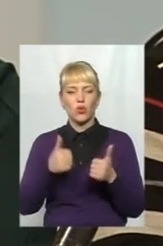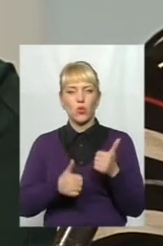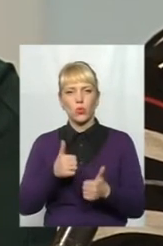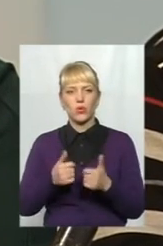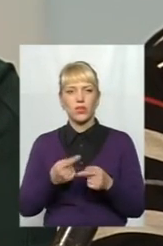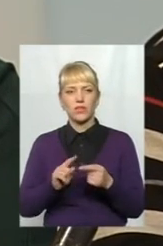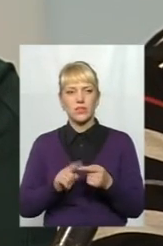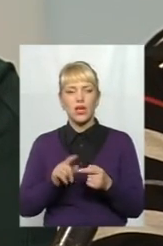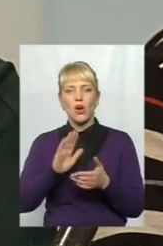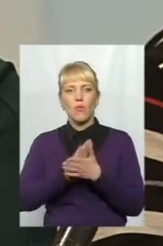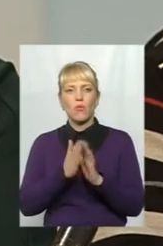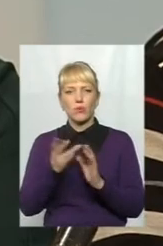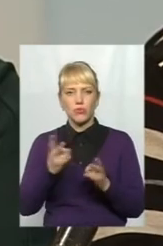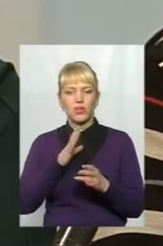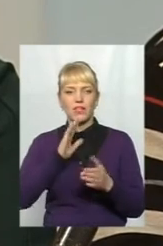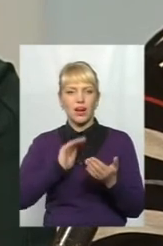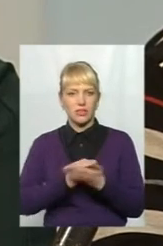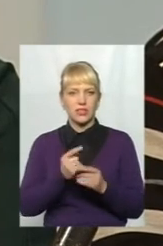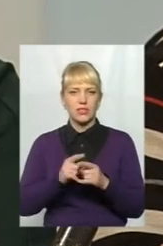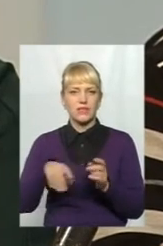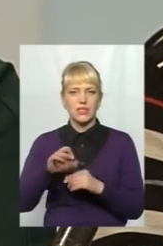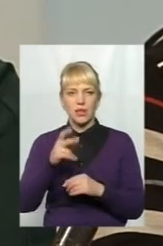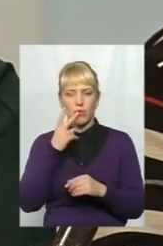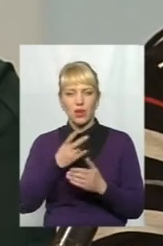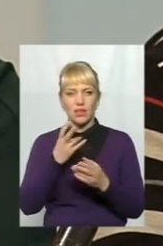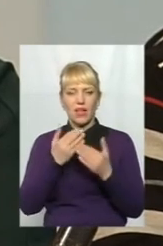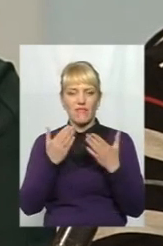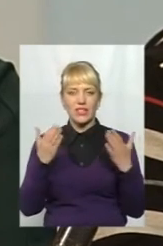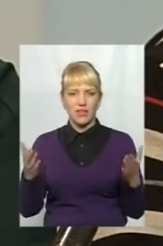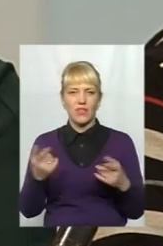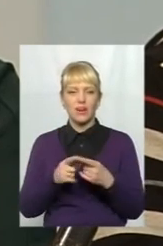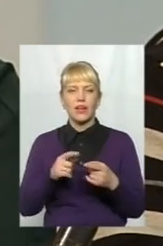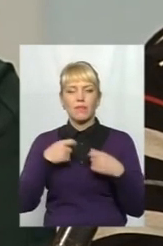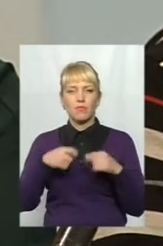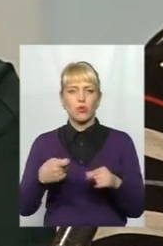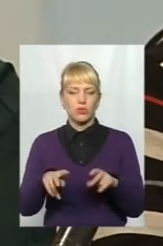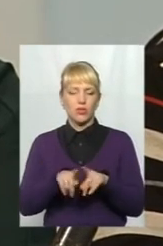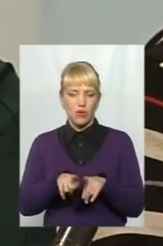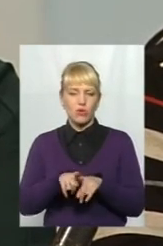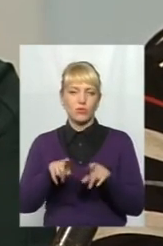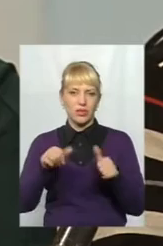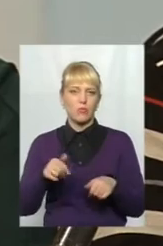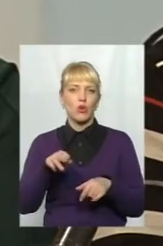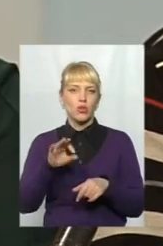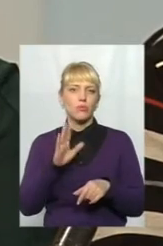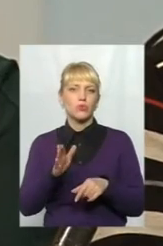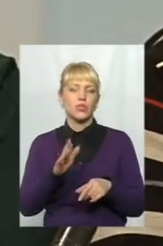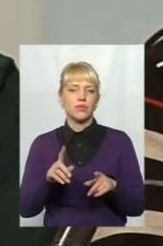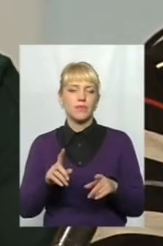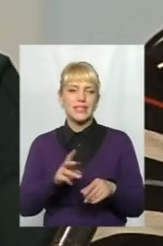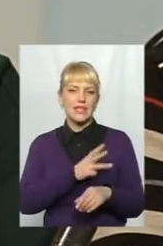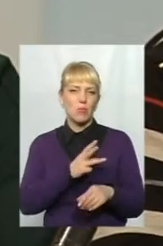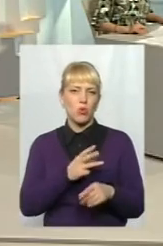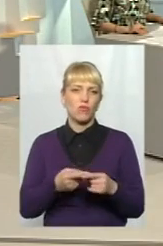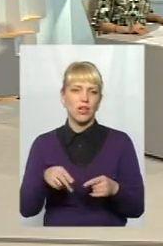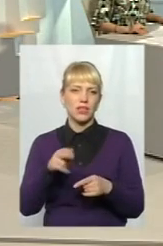мови немає, якість повинна бути сьогодні. Все це покажеться на виставках, продажах сьогодні такого типу. І це все теж буде стимулювати через